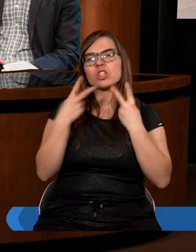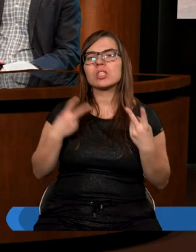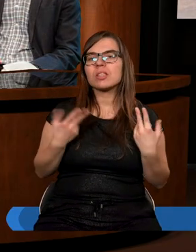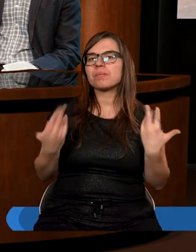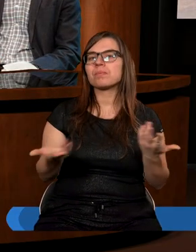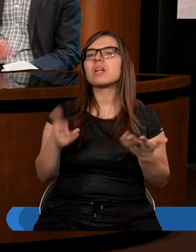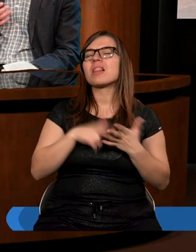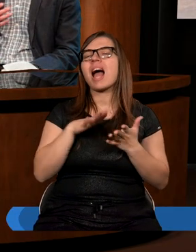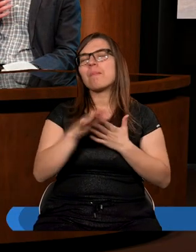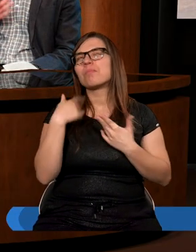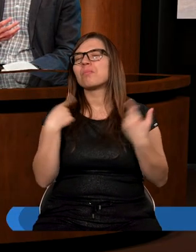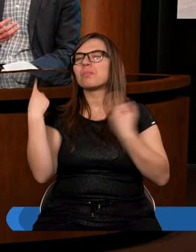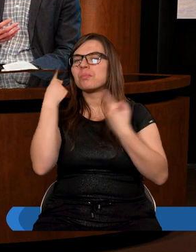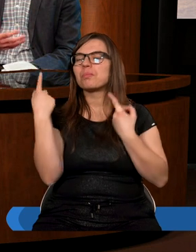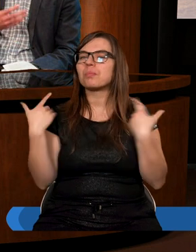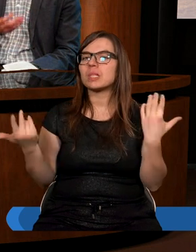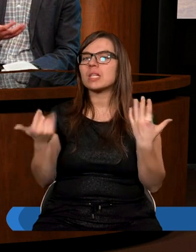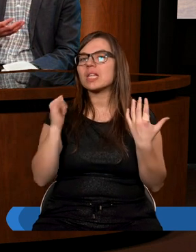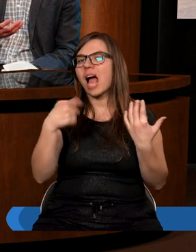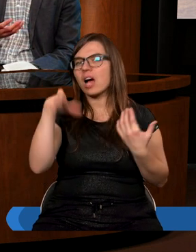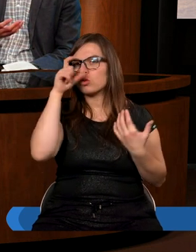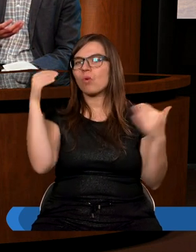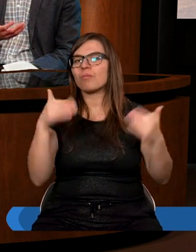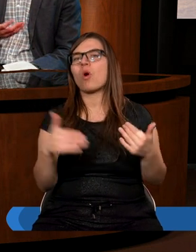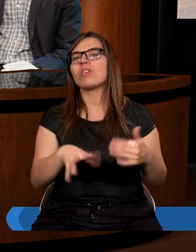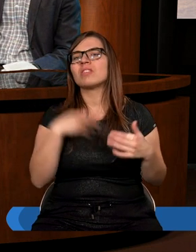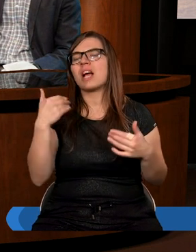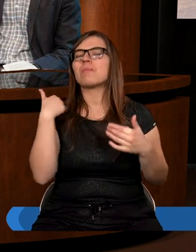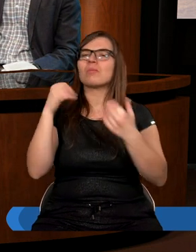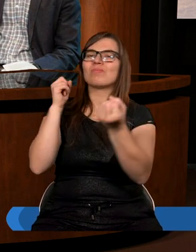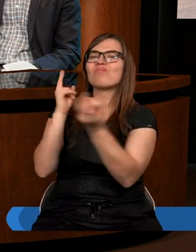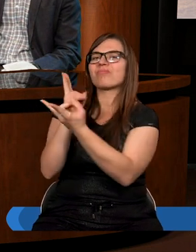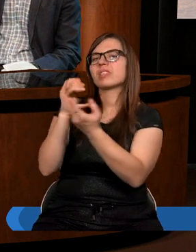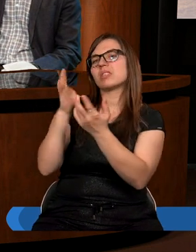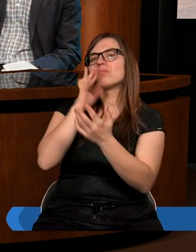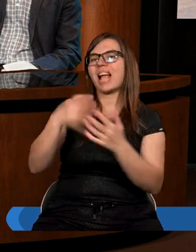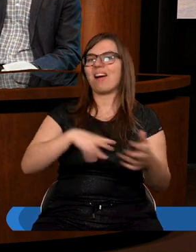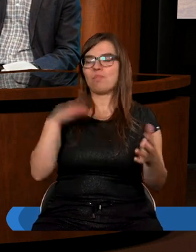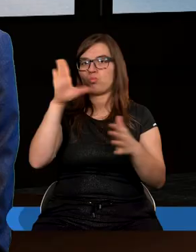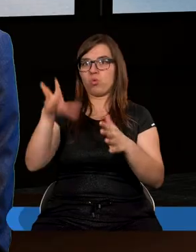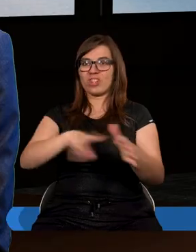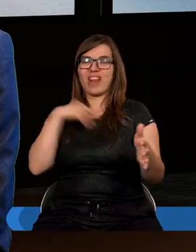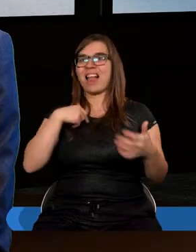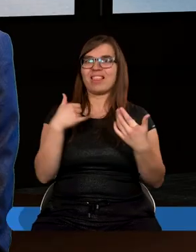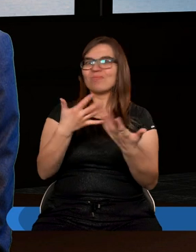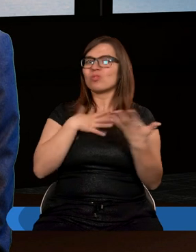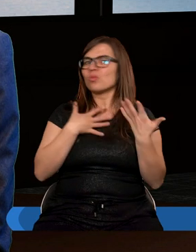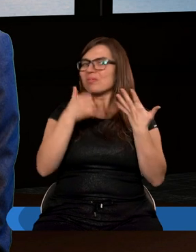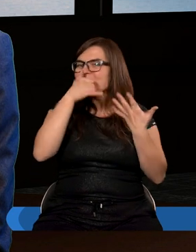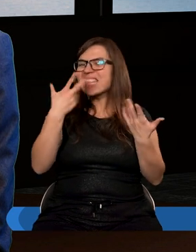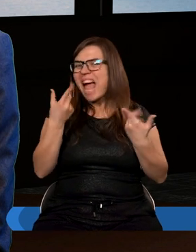przychodzi myśl, jak człowiek może być święty tak jak Pan Bóg. To jest niewykonalne, ale w tym